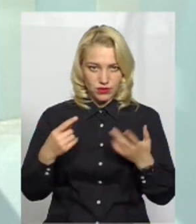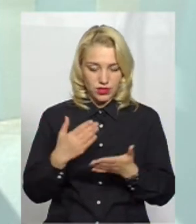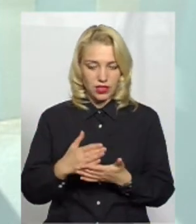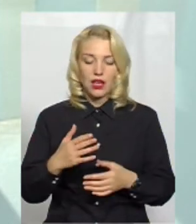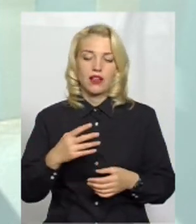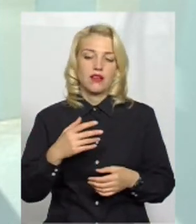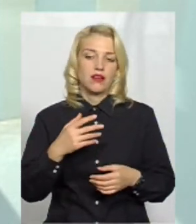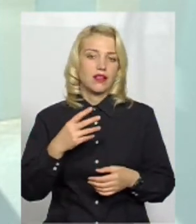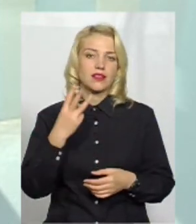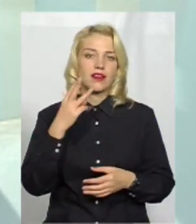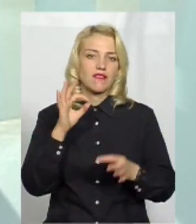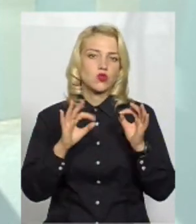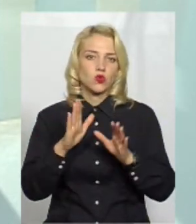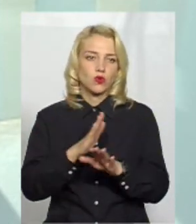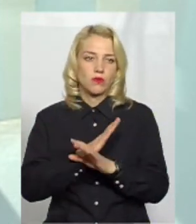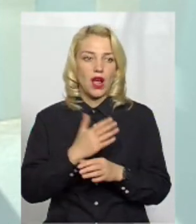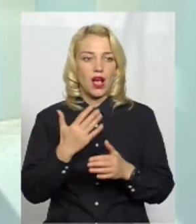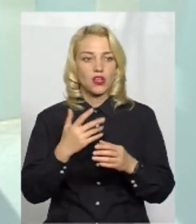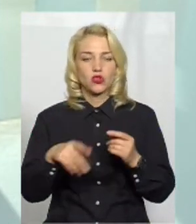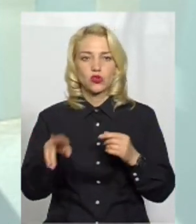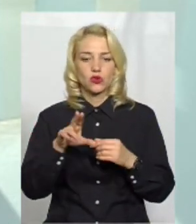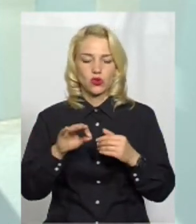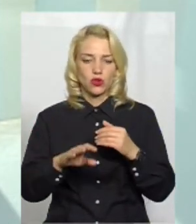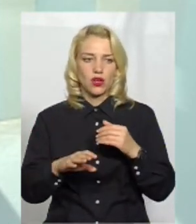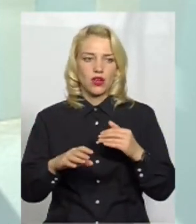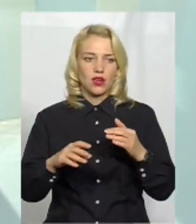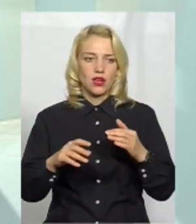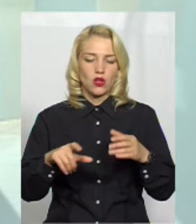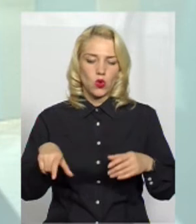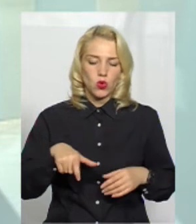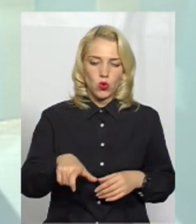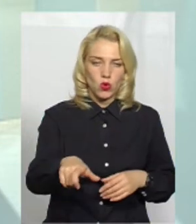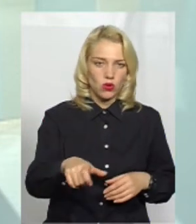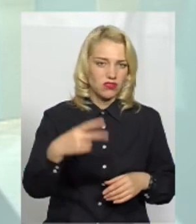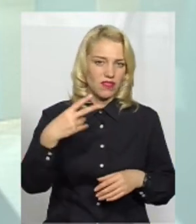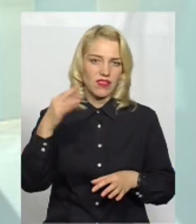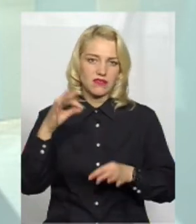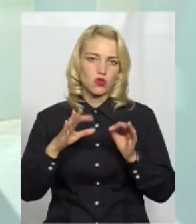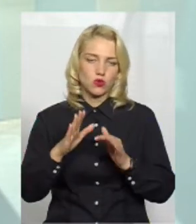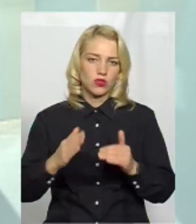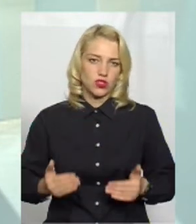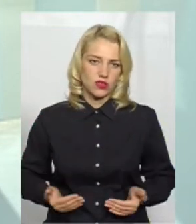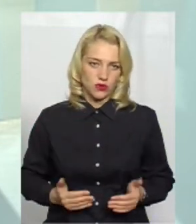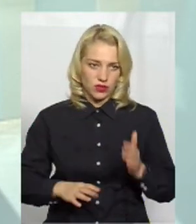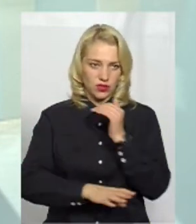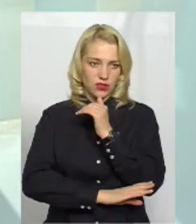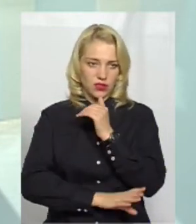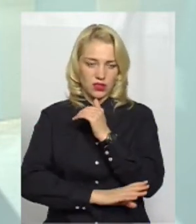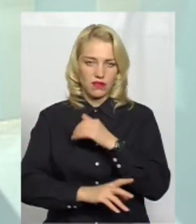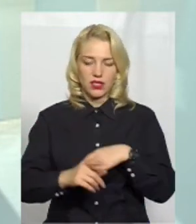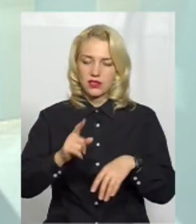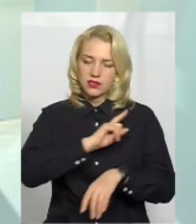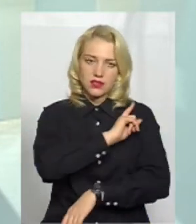взяти те, що садиться вздовж наших вулиць, приживлювальність досить низька, це 20%. Ну, по-перше, дуже сильно